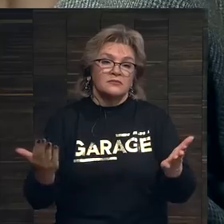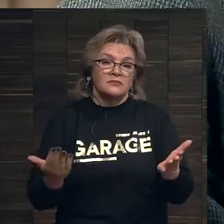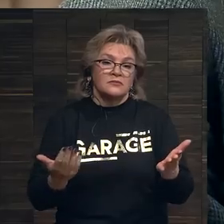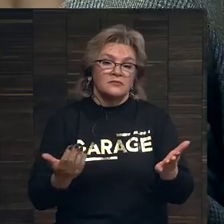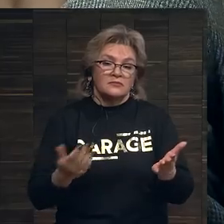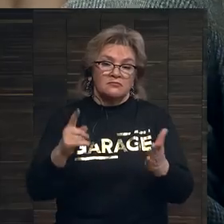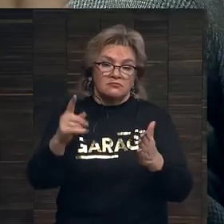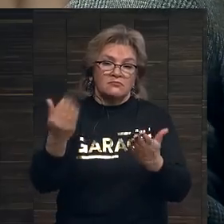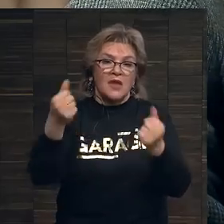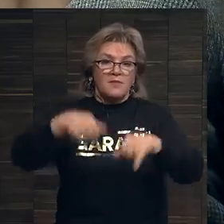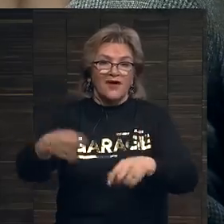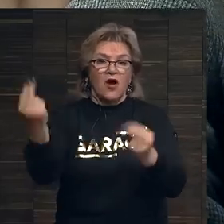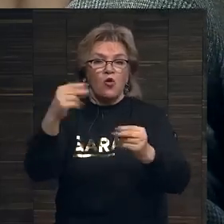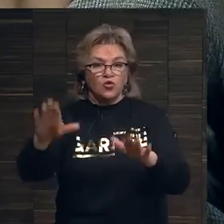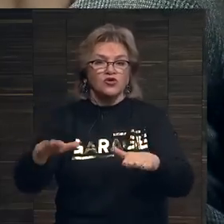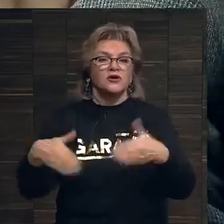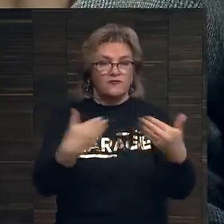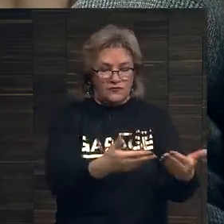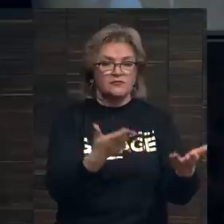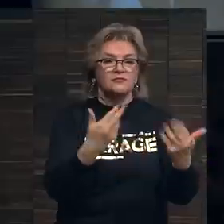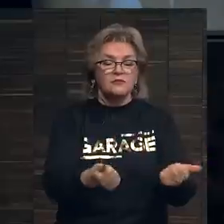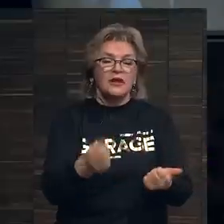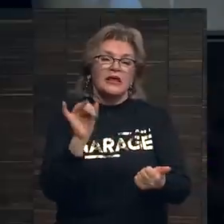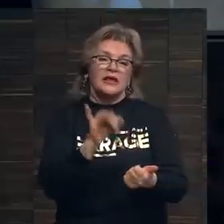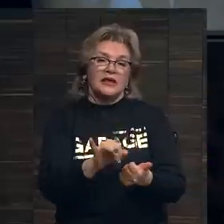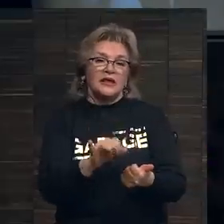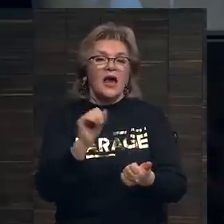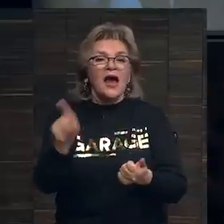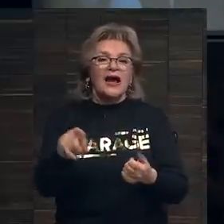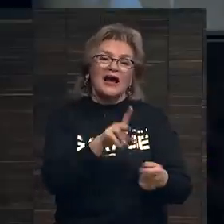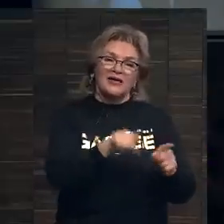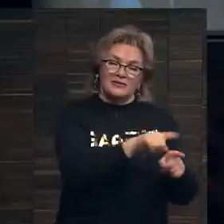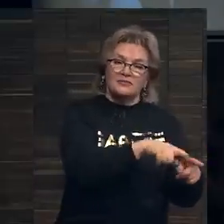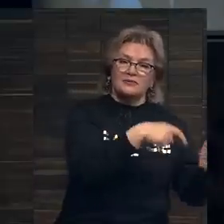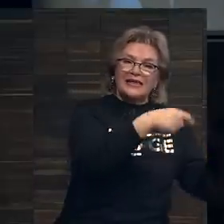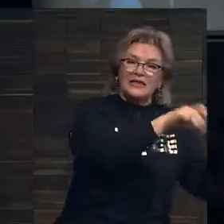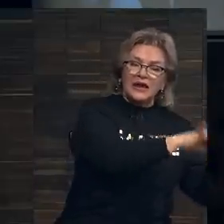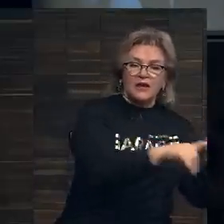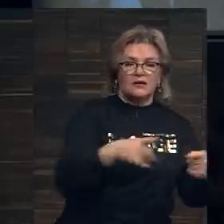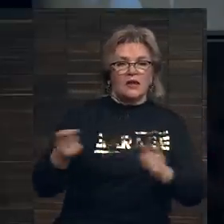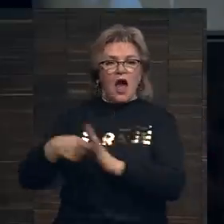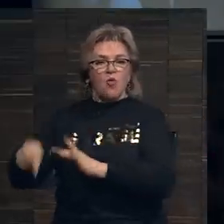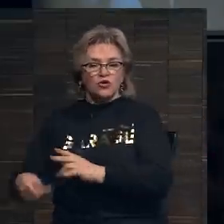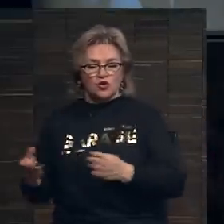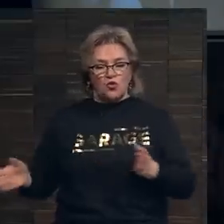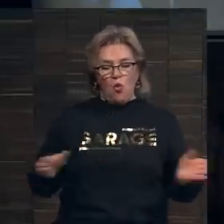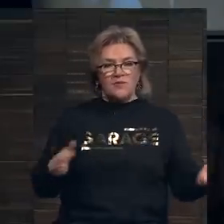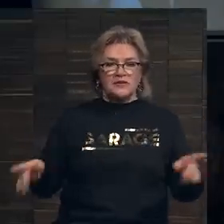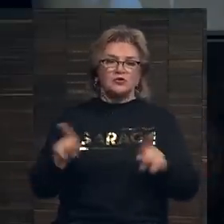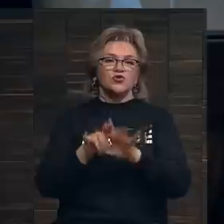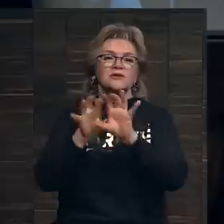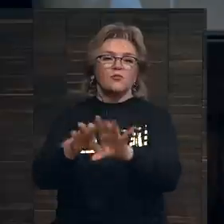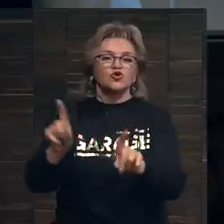представляют права художников, и как дилер, так и аукцион, обе эти стороны сейчас